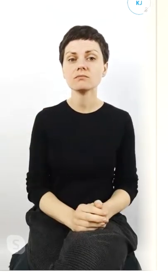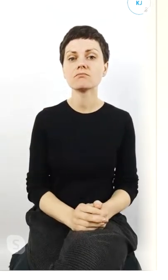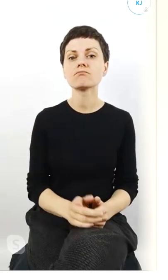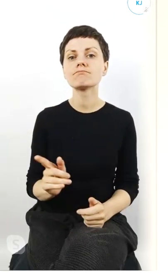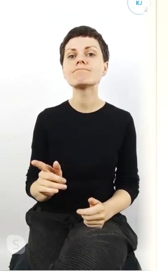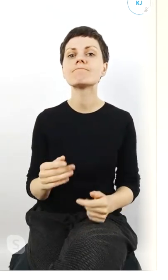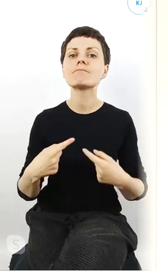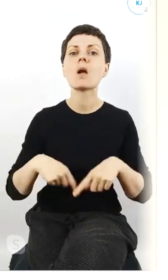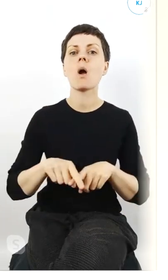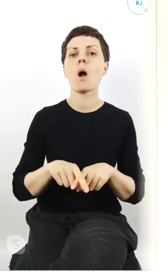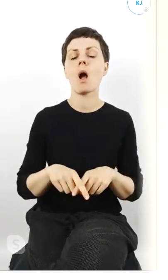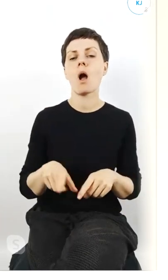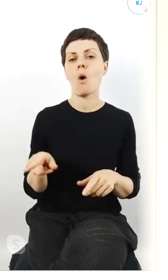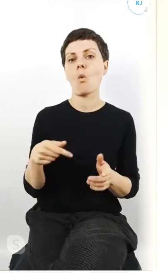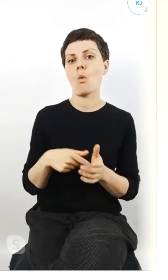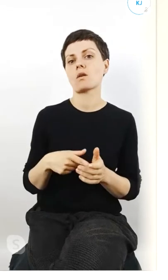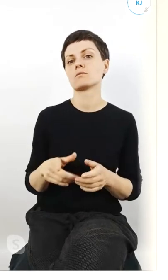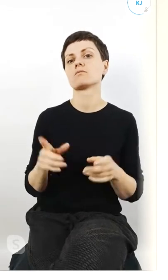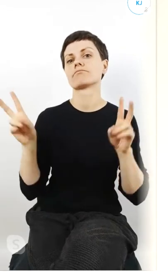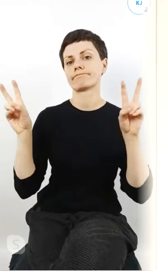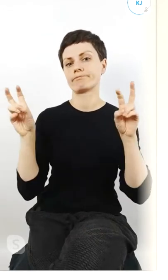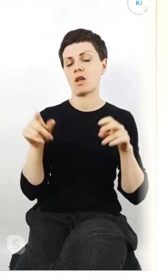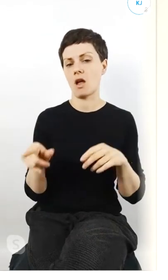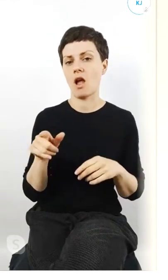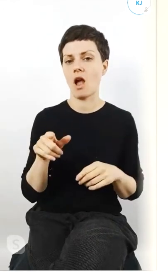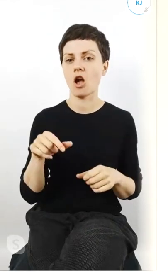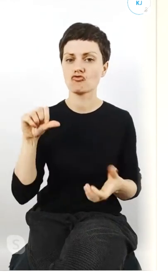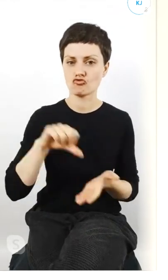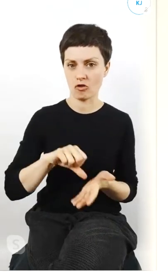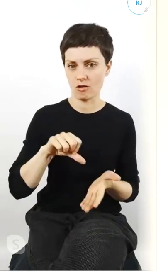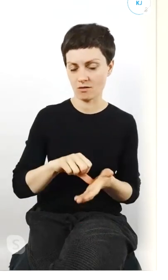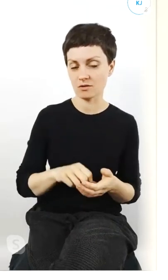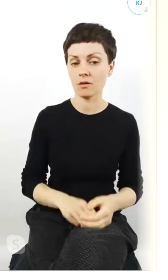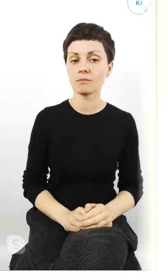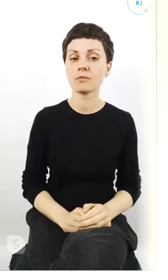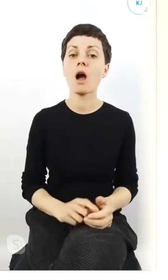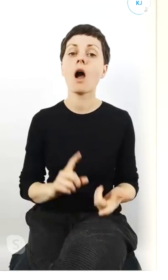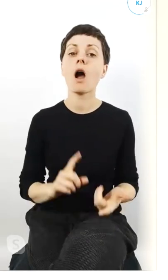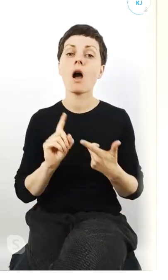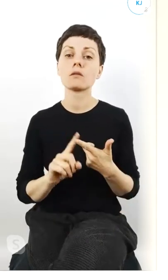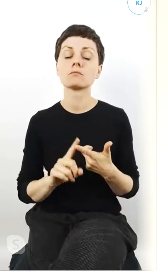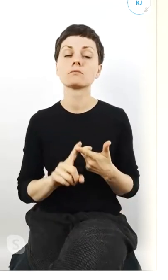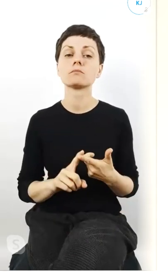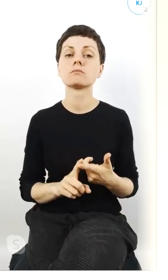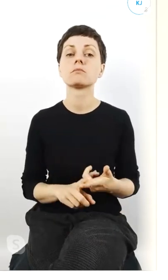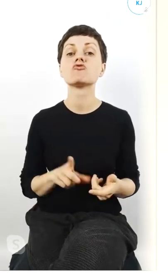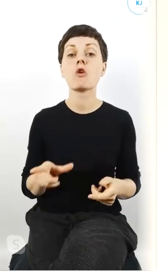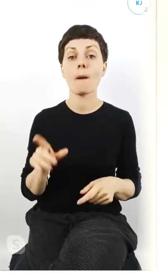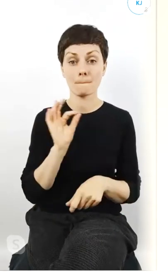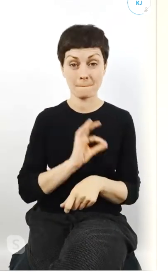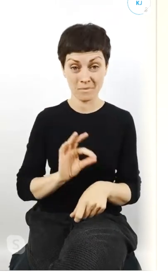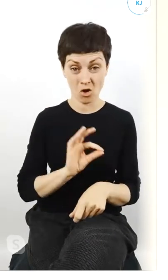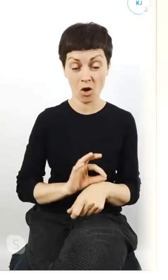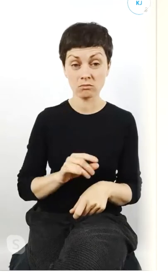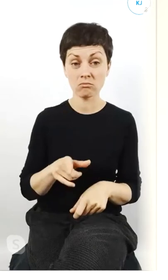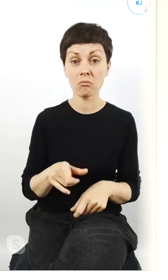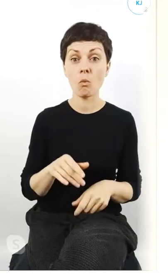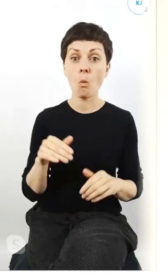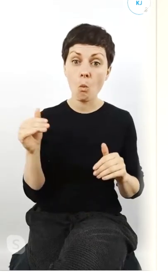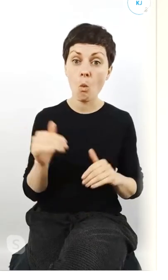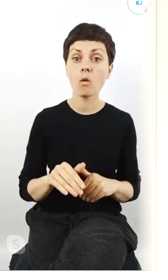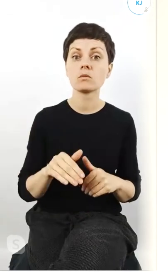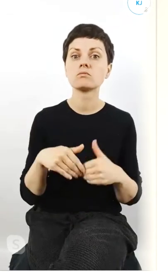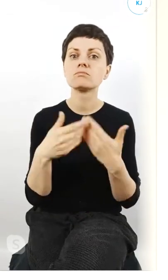funkcji tejże stolicy i czy ten projekt może dać wam